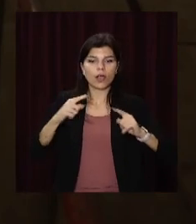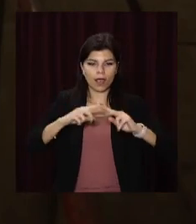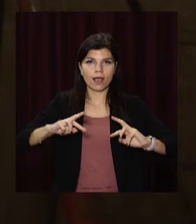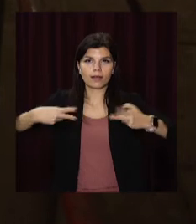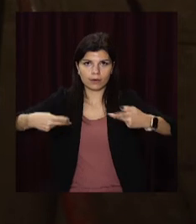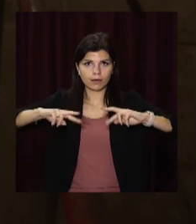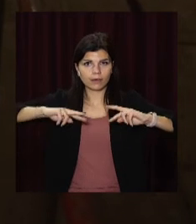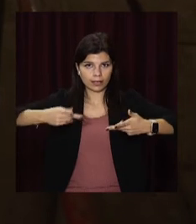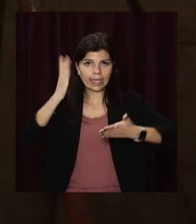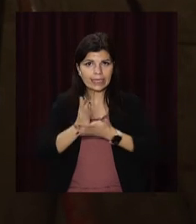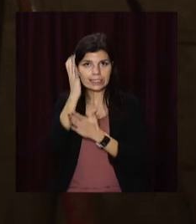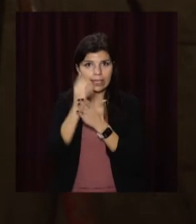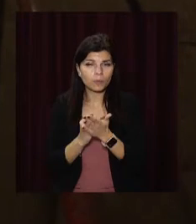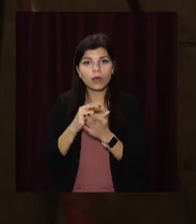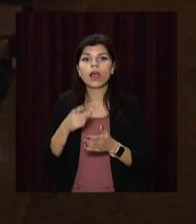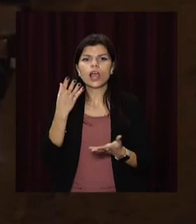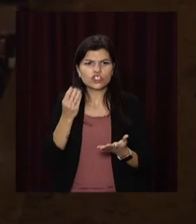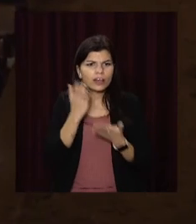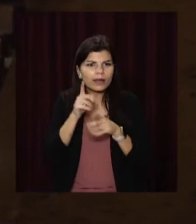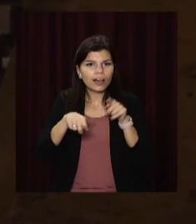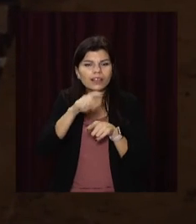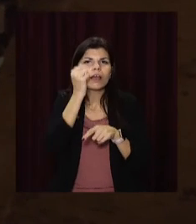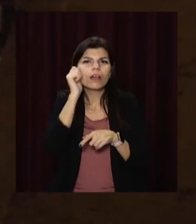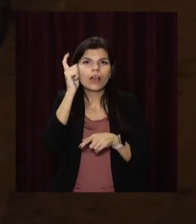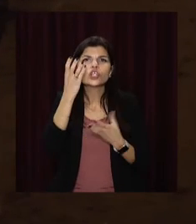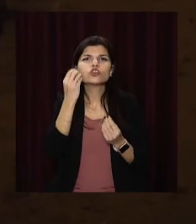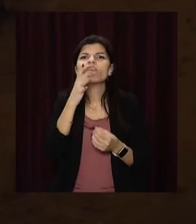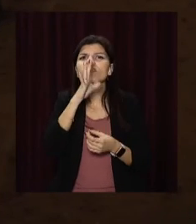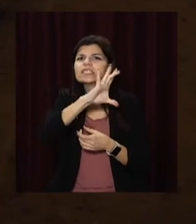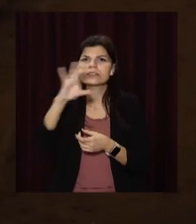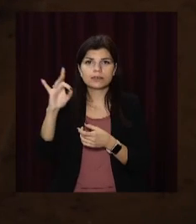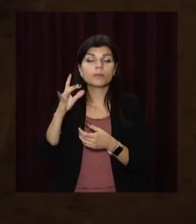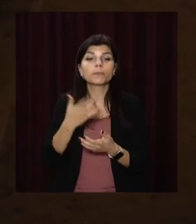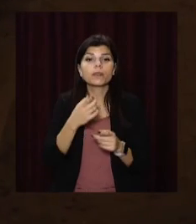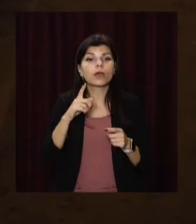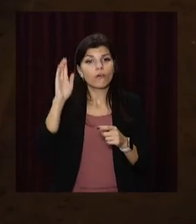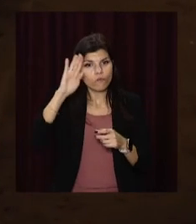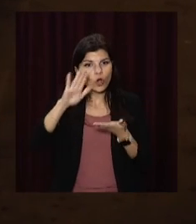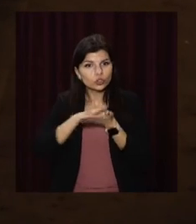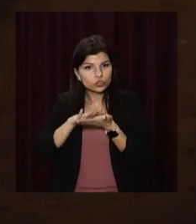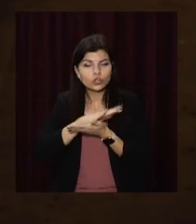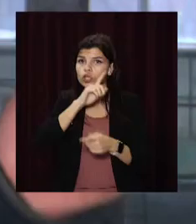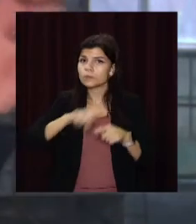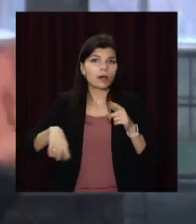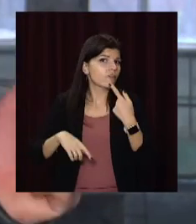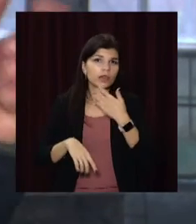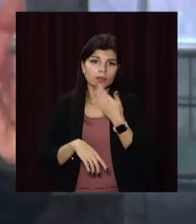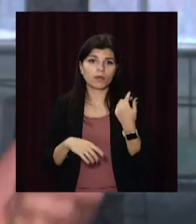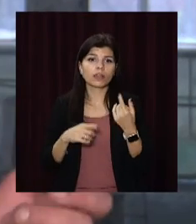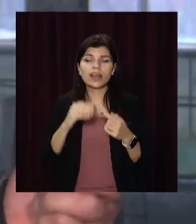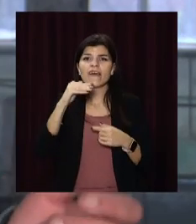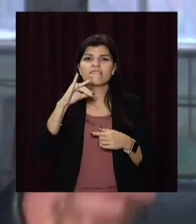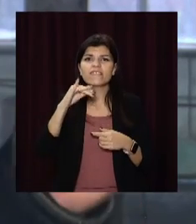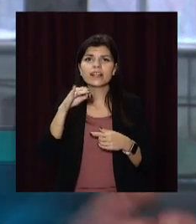Більшість техніки на станції ще з радянських часів. Про енергоефективність та швидке очищення води не йшлося. Фільтри